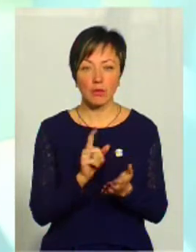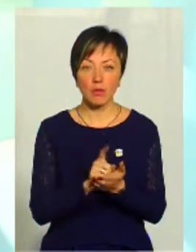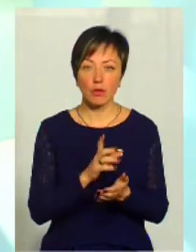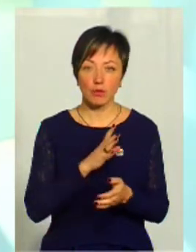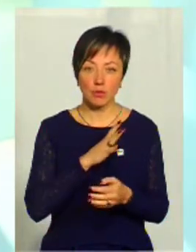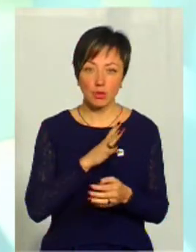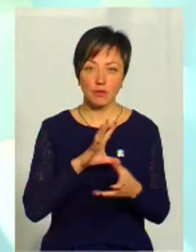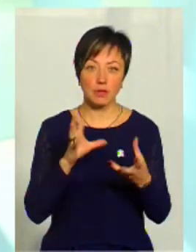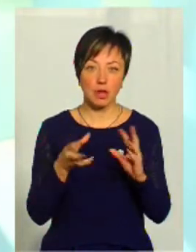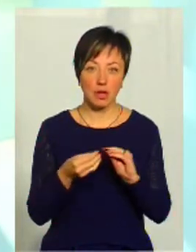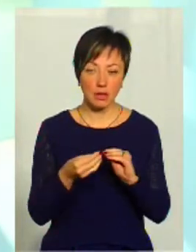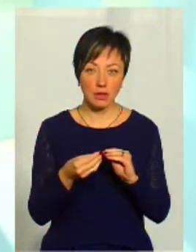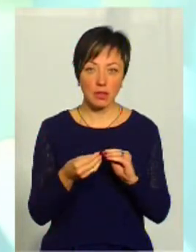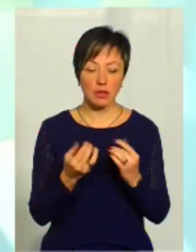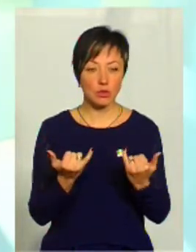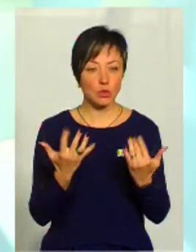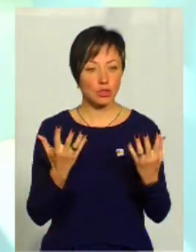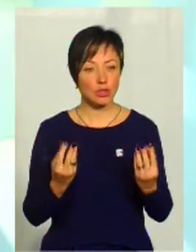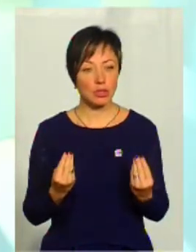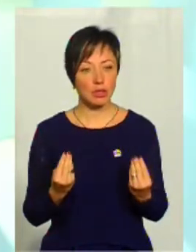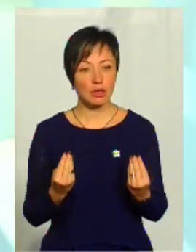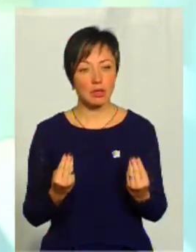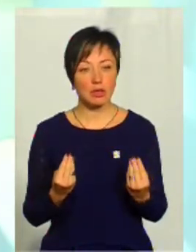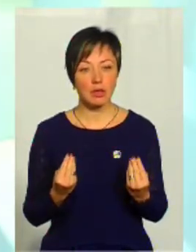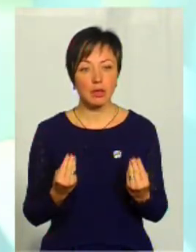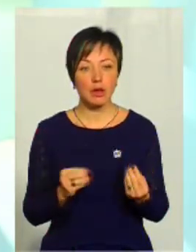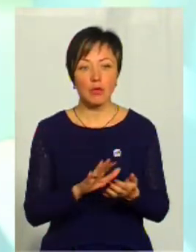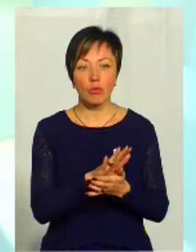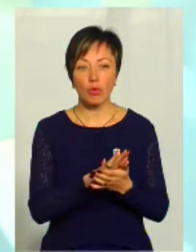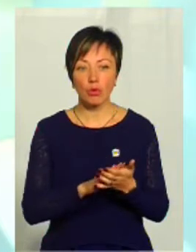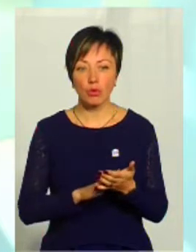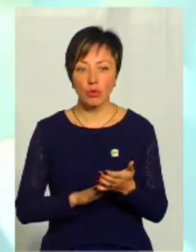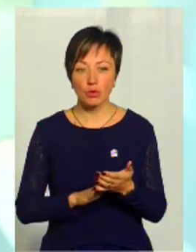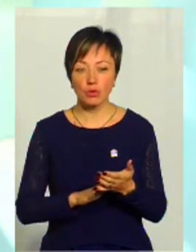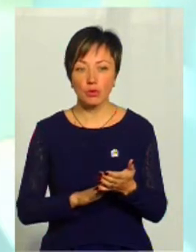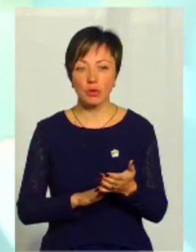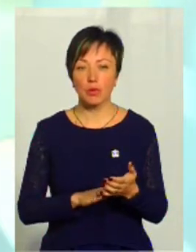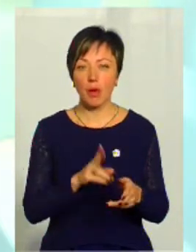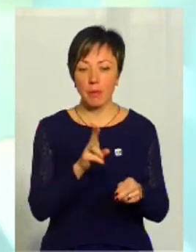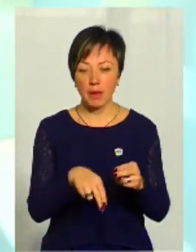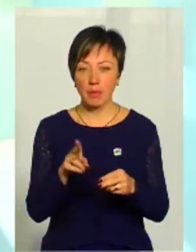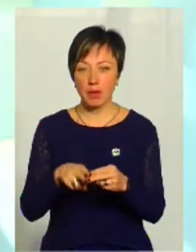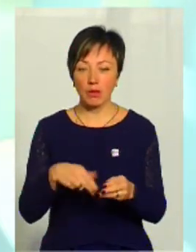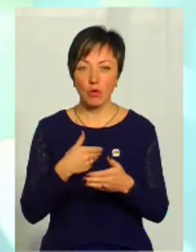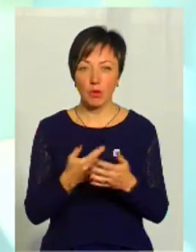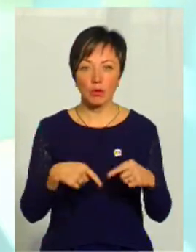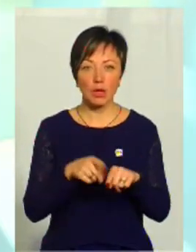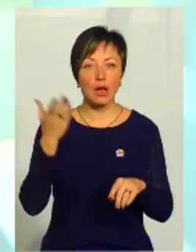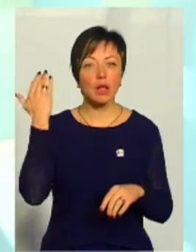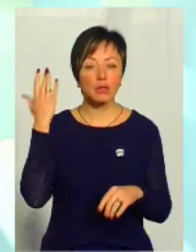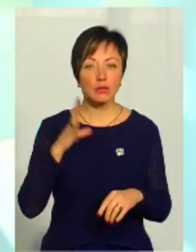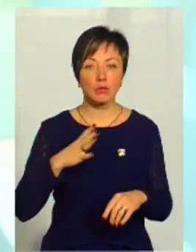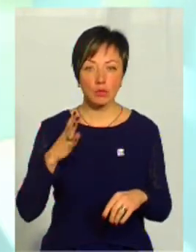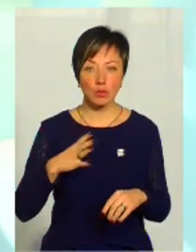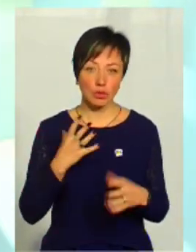воно повинно. І взагалі на сьогоднішній день ще ми продовжуємо припиняти ті громадські організації, які були колись